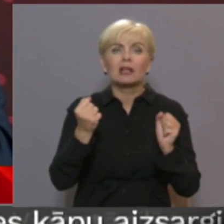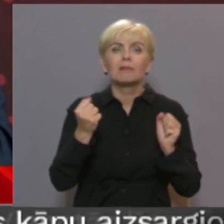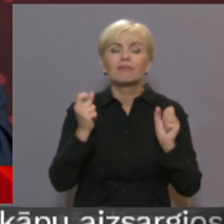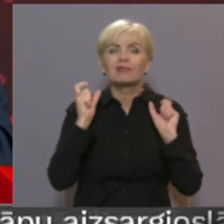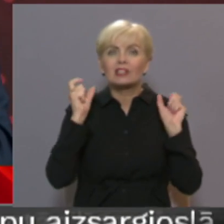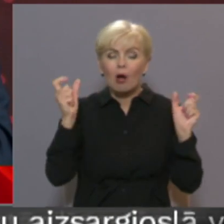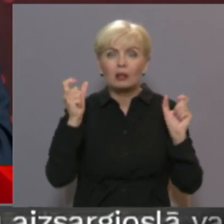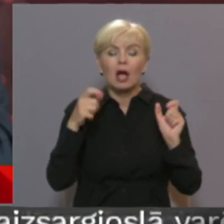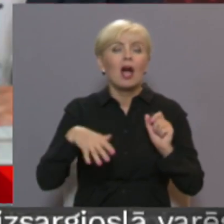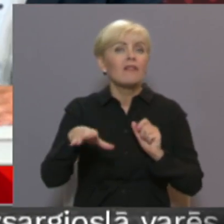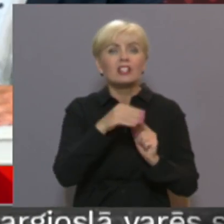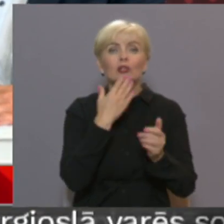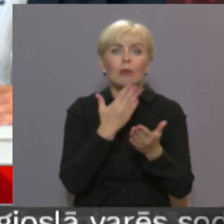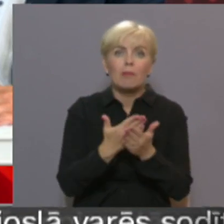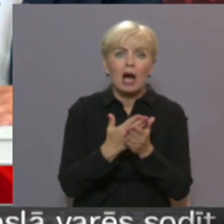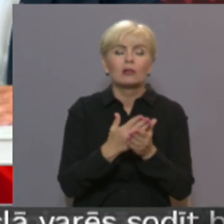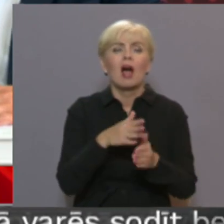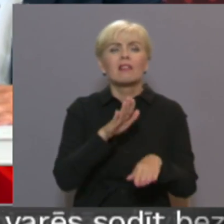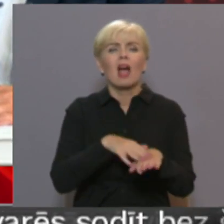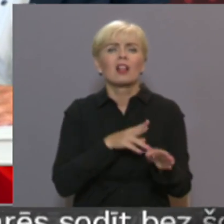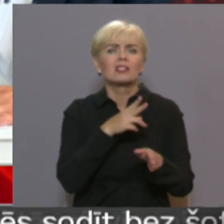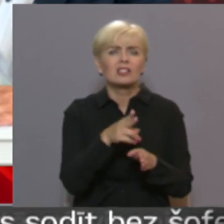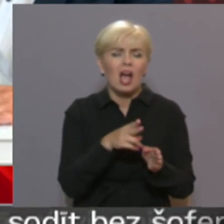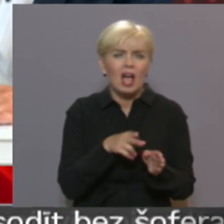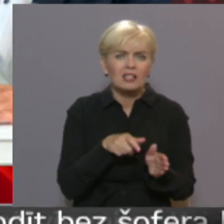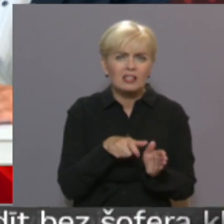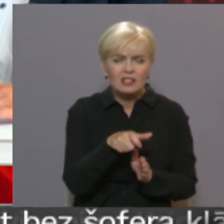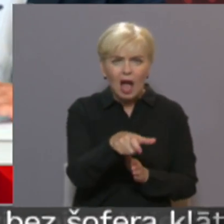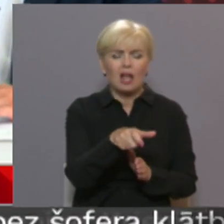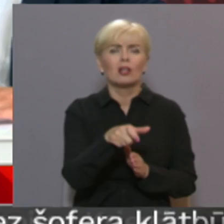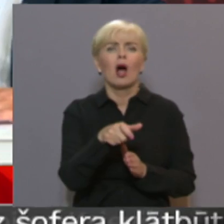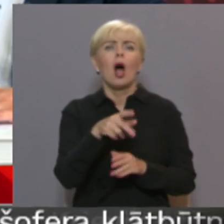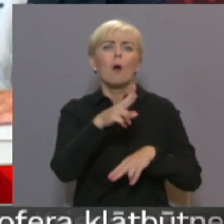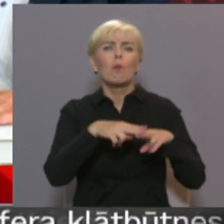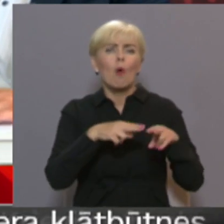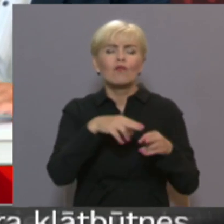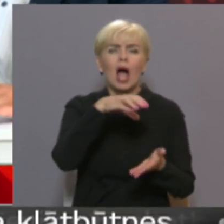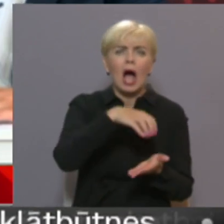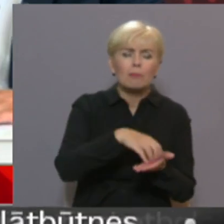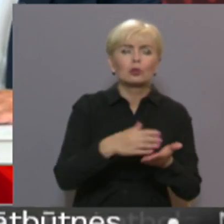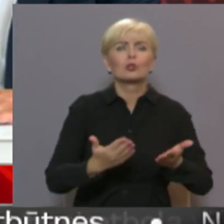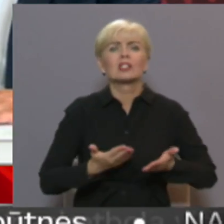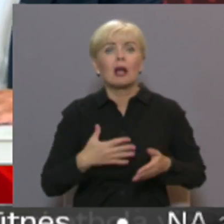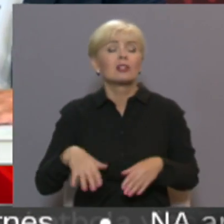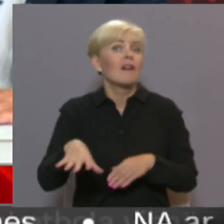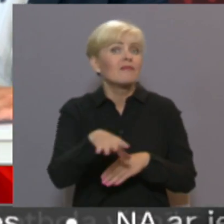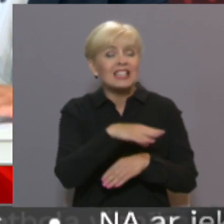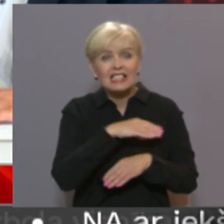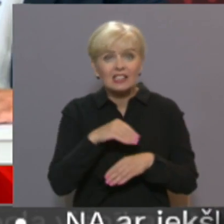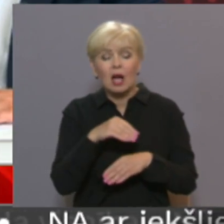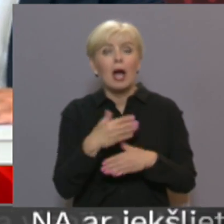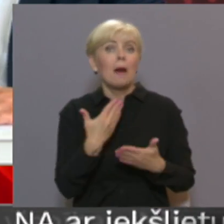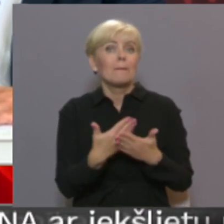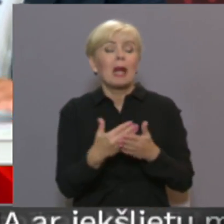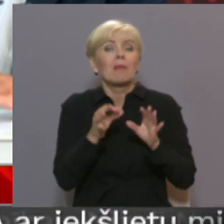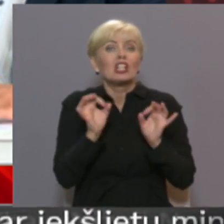visu trokšnu. No dzēles ceļa, no rūpnieckiem objektiem, no sadzīves objektiem, no visa pilnīgi. Ja mēs